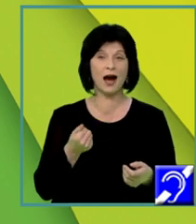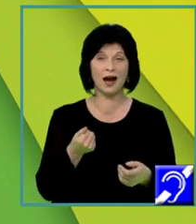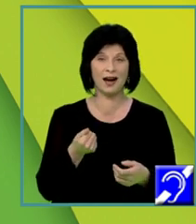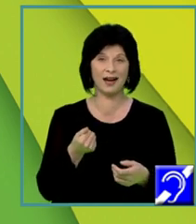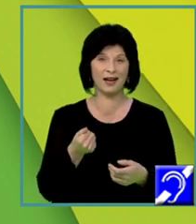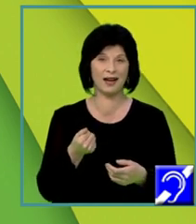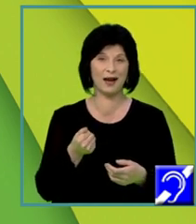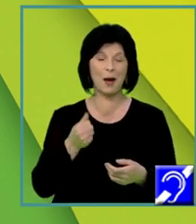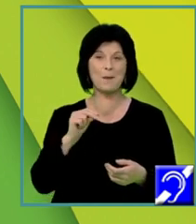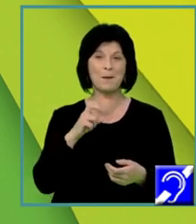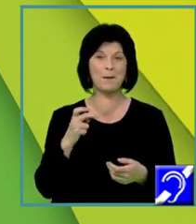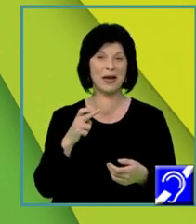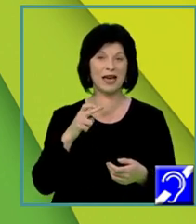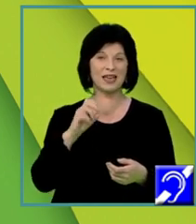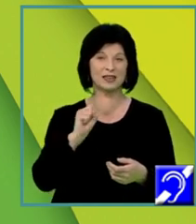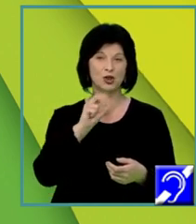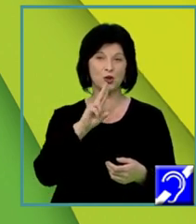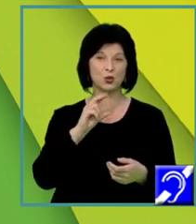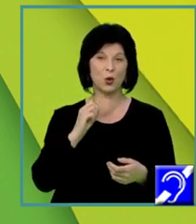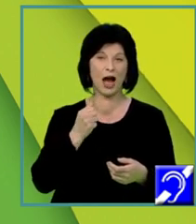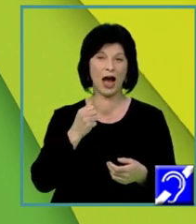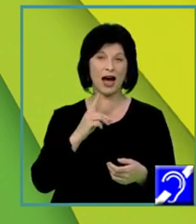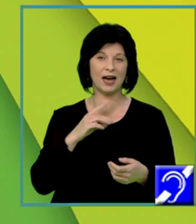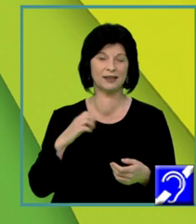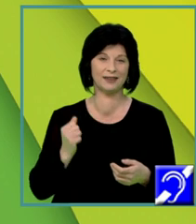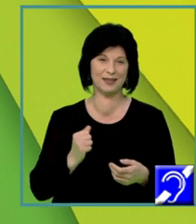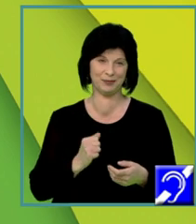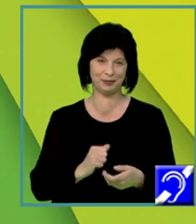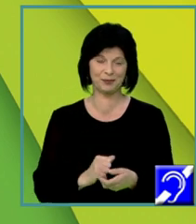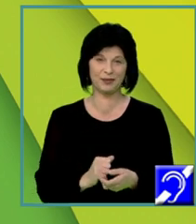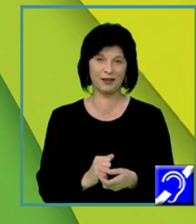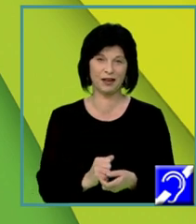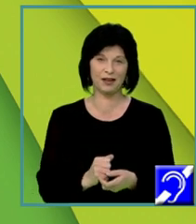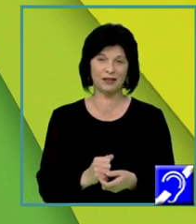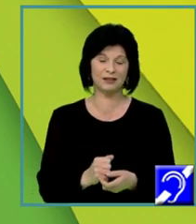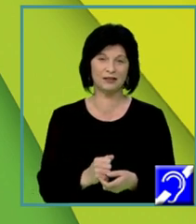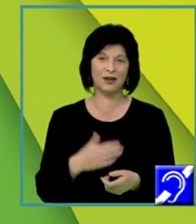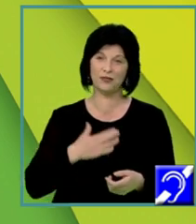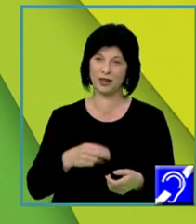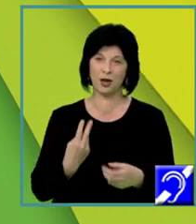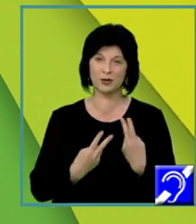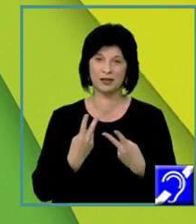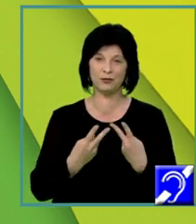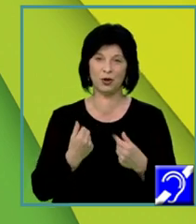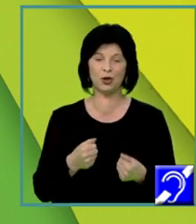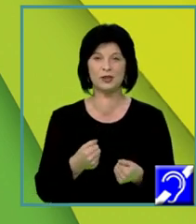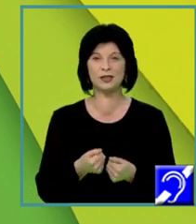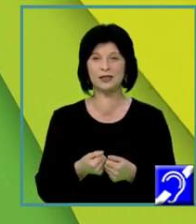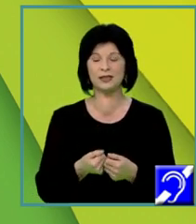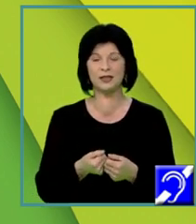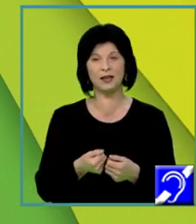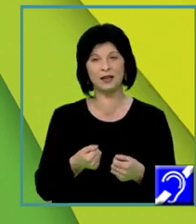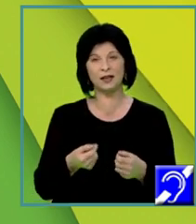vă mai confruntați și cu alt tip de persoasiune. Gândiți-vă, de exemplu, la reclame și la